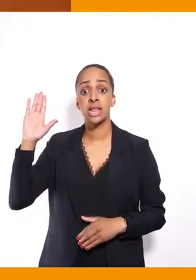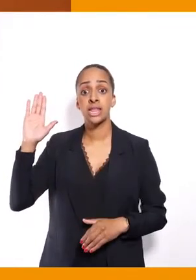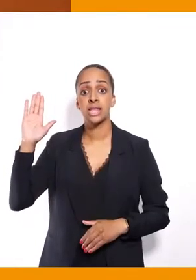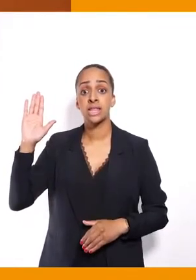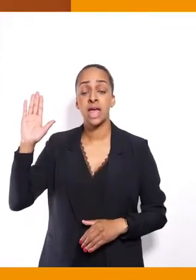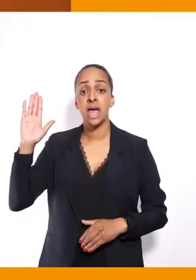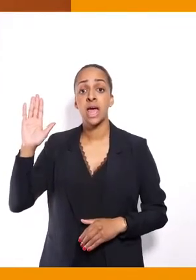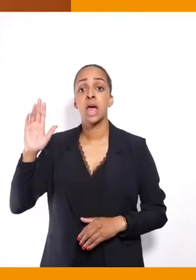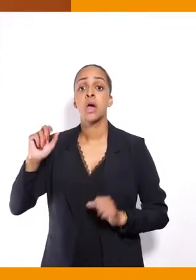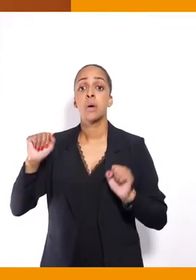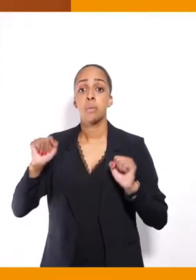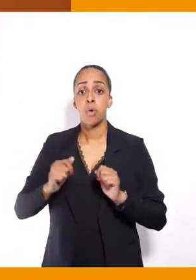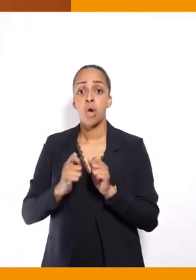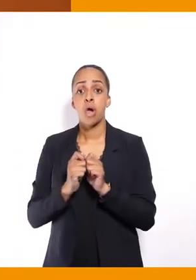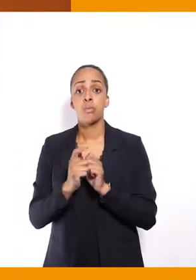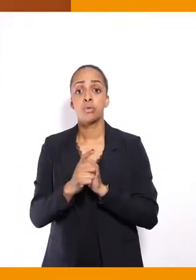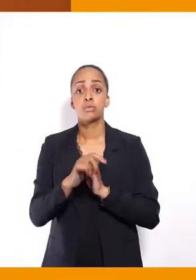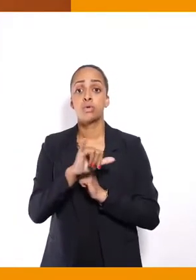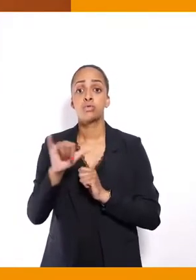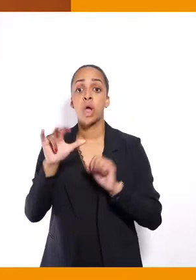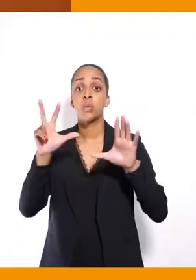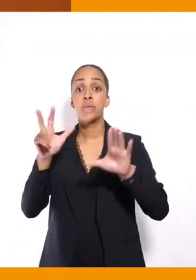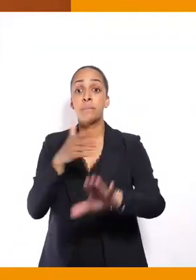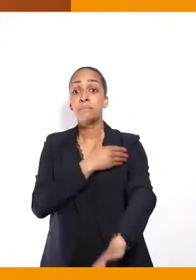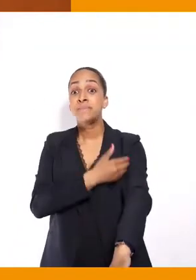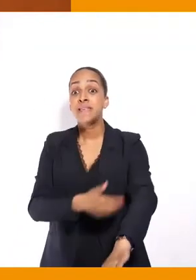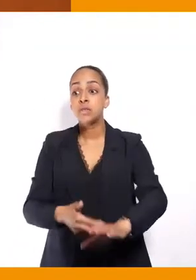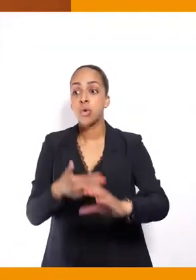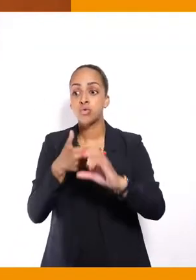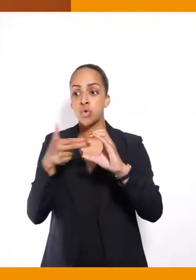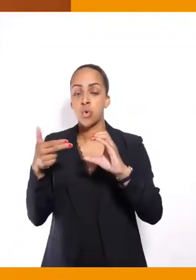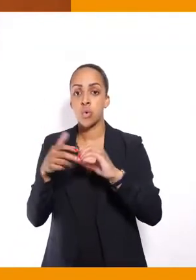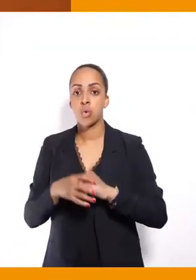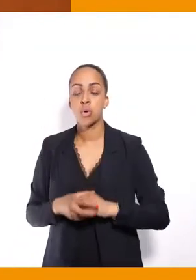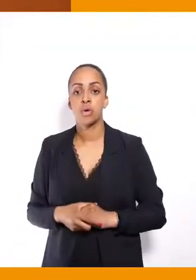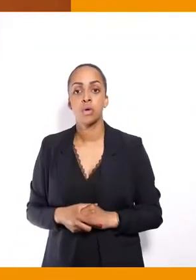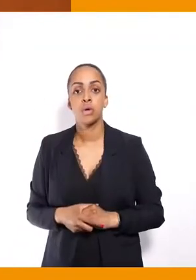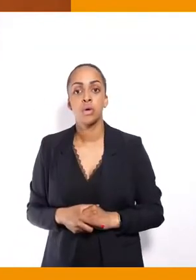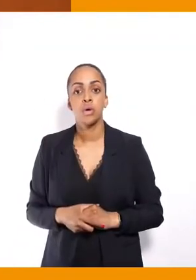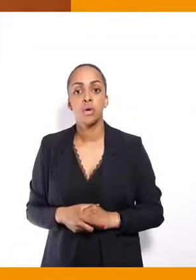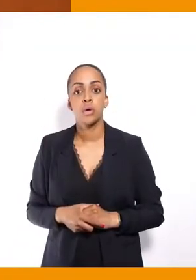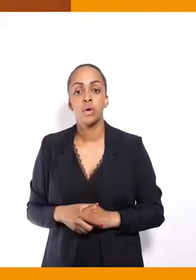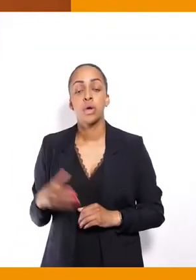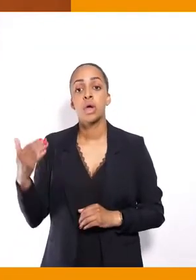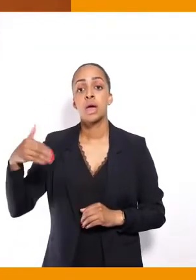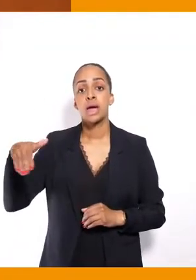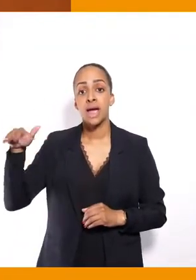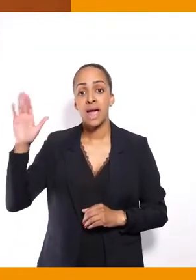un remboursement qui peut aller jusqu'à 8 millions d'euros. Et les candidats du deuxième tour, c'est 10 millions d'euros.